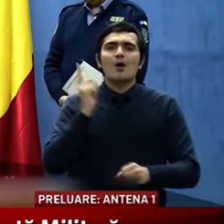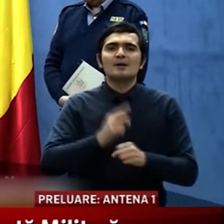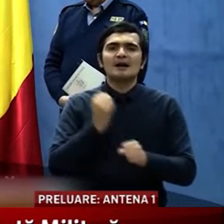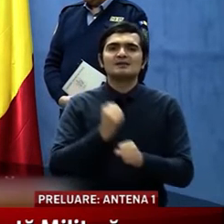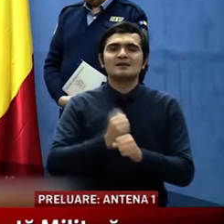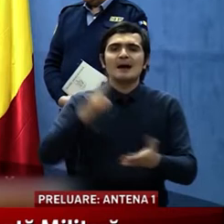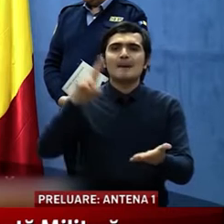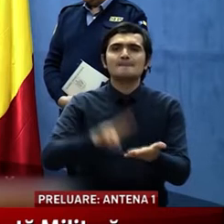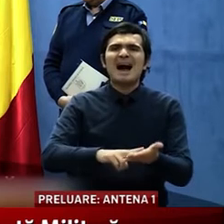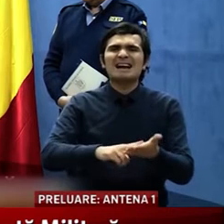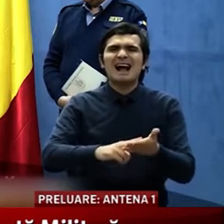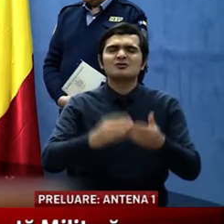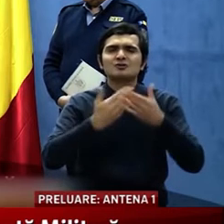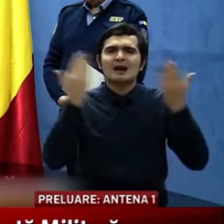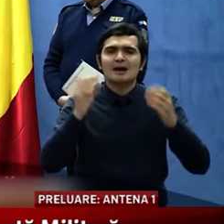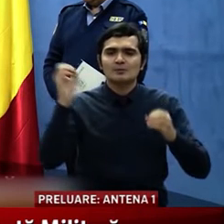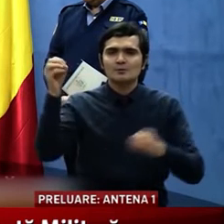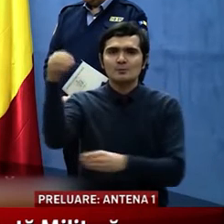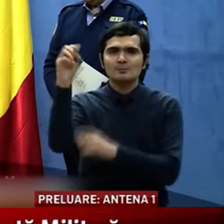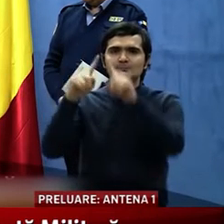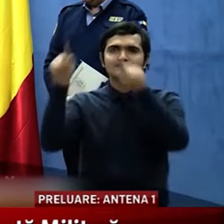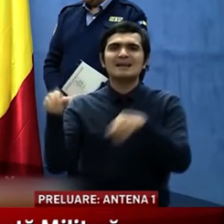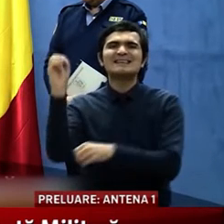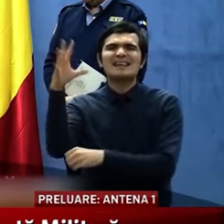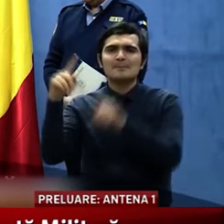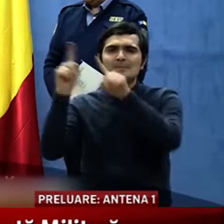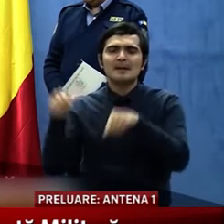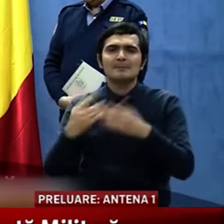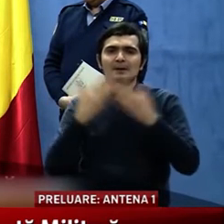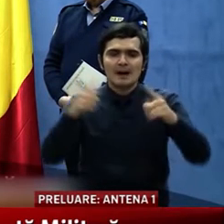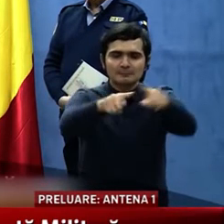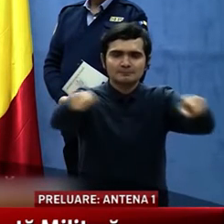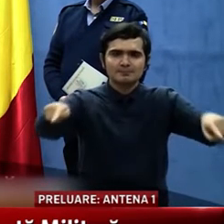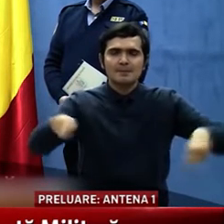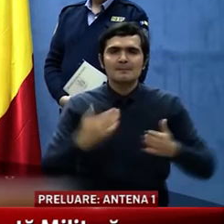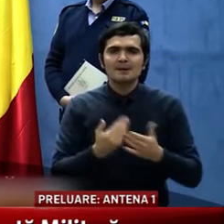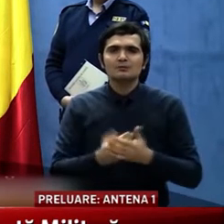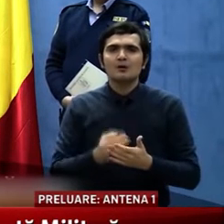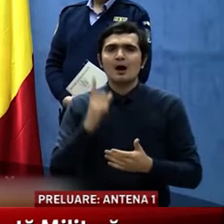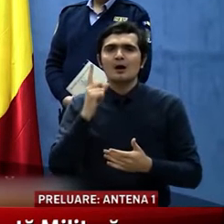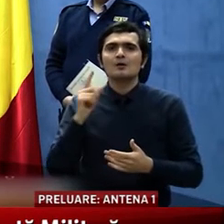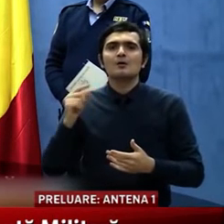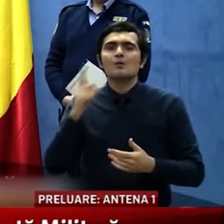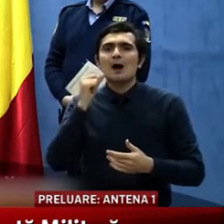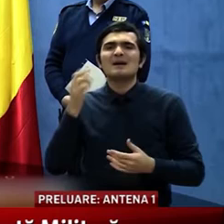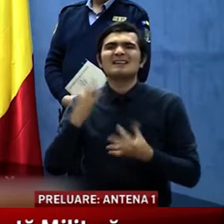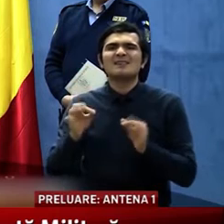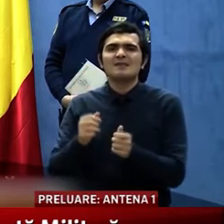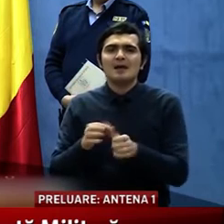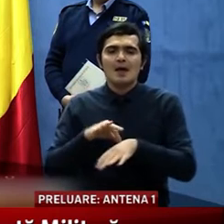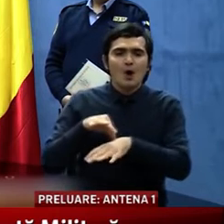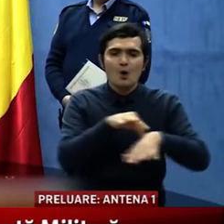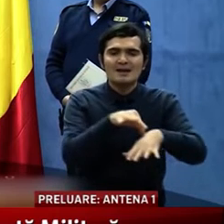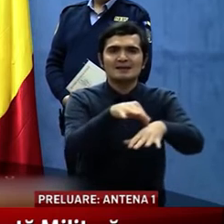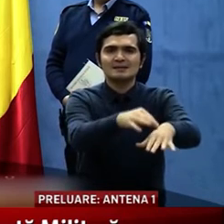de vânzare, cu semne vizibile, care să orienteze persoanele în respectarea unei distanțe de siguranță de minimum